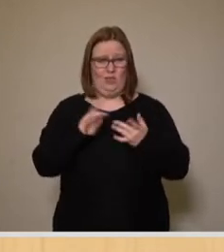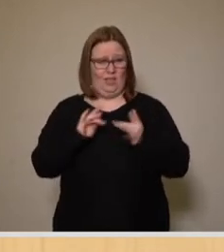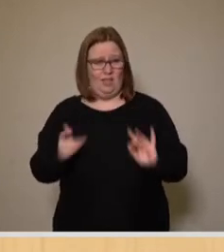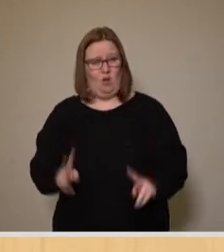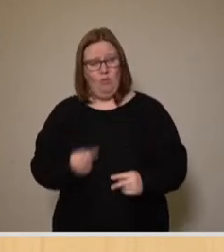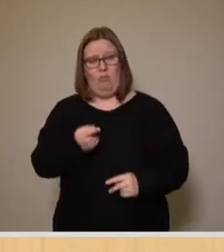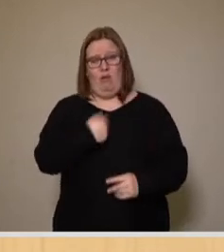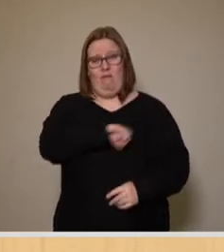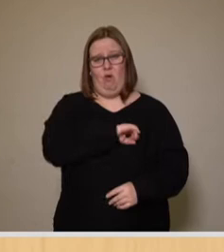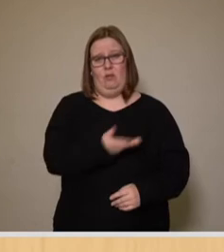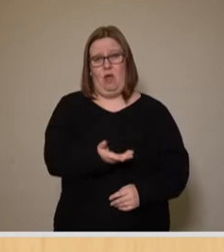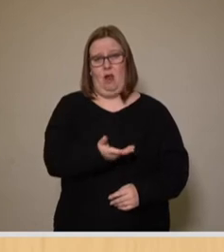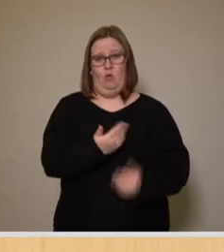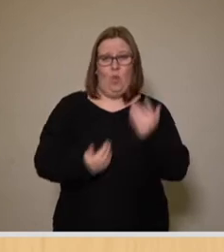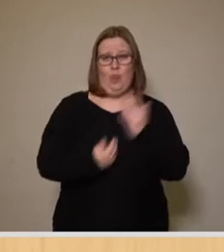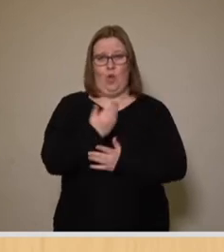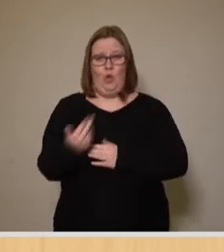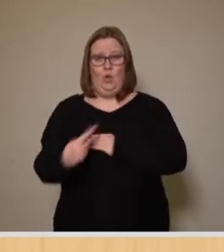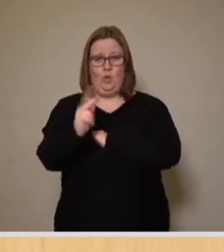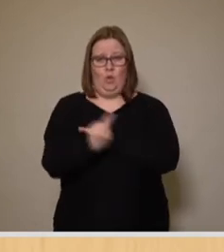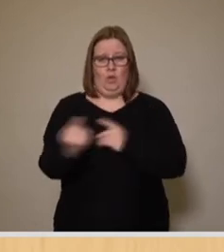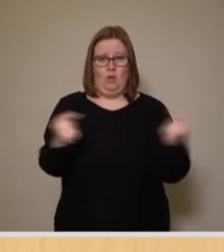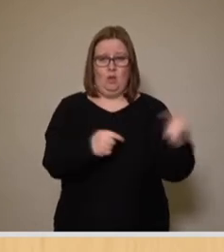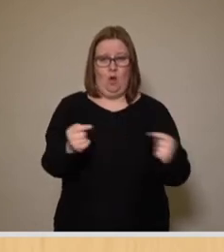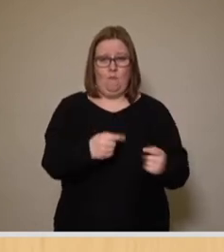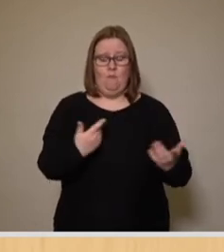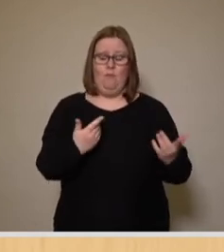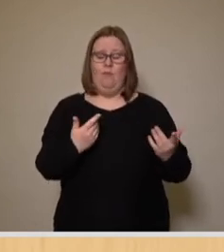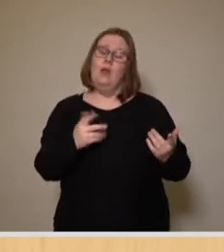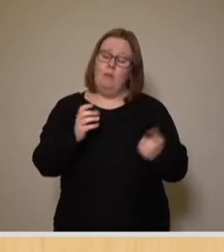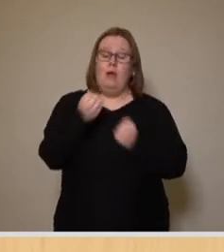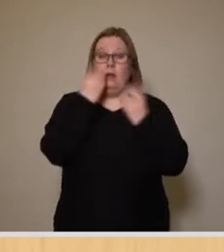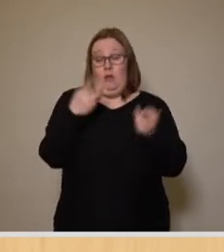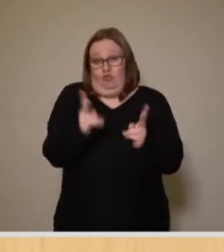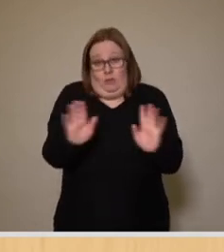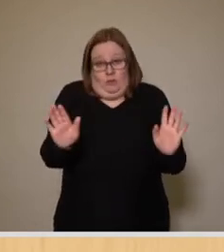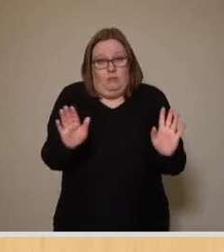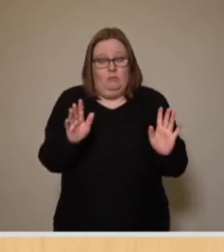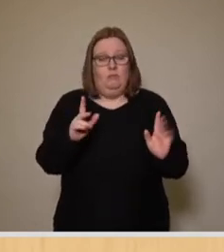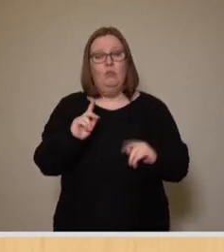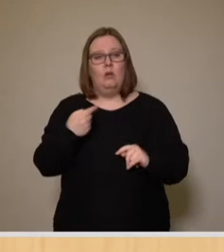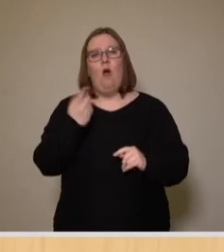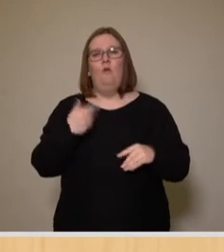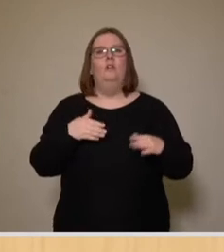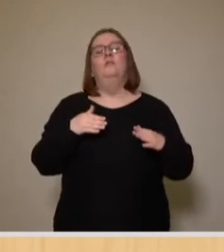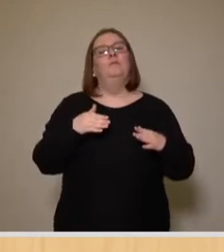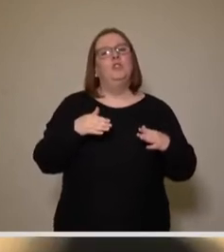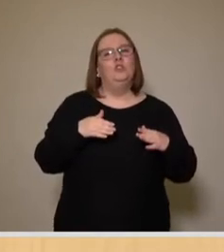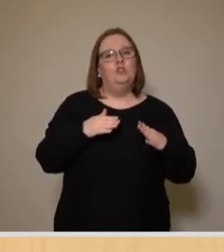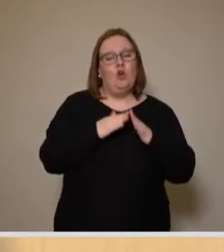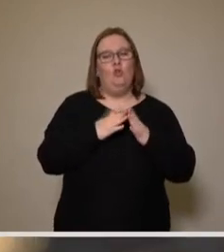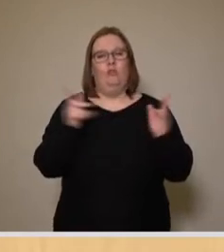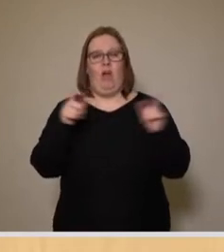möglicherweise auch neuere Ansätze bedarf. Da aber, wie Sie richtig gesagt haben, der Sonn und Feiertag Schutz